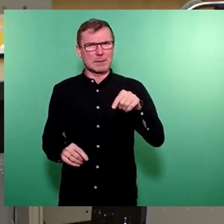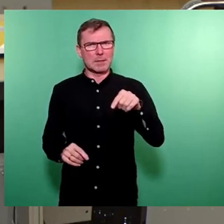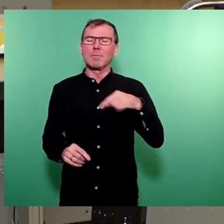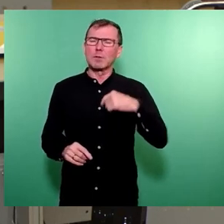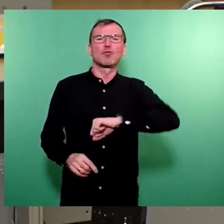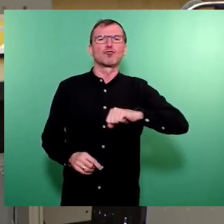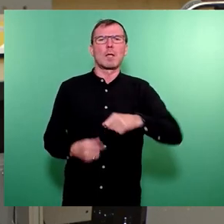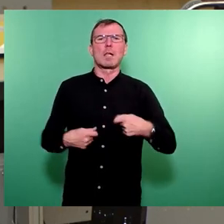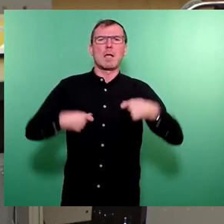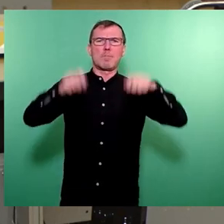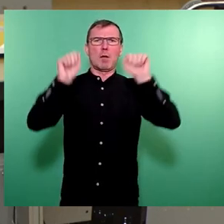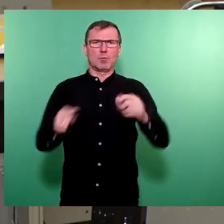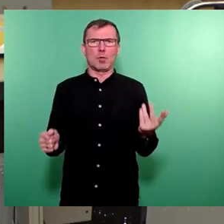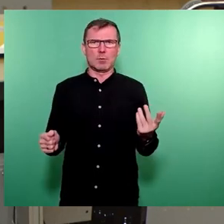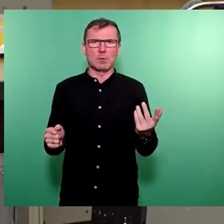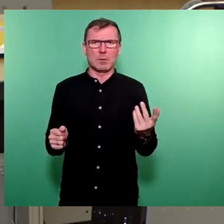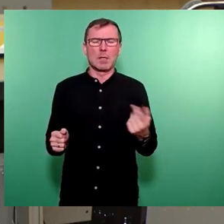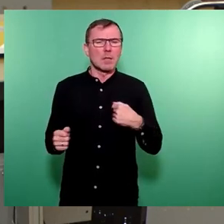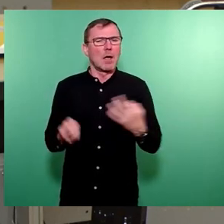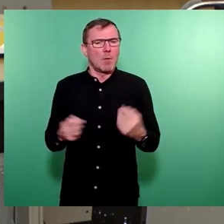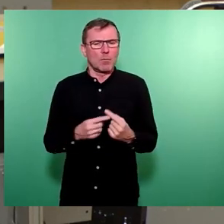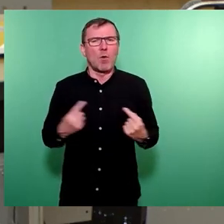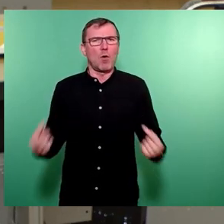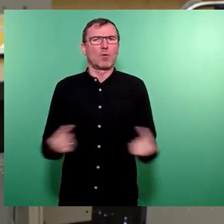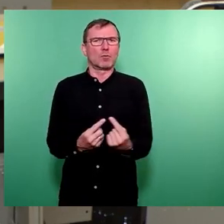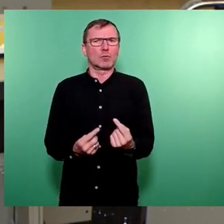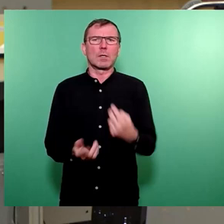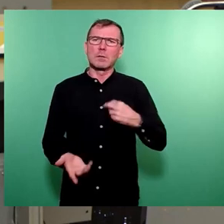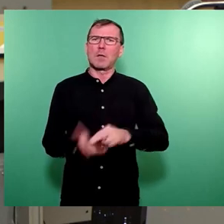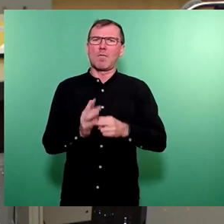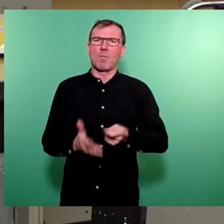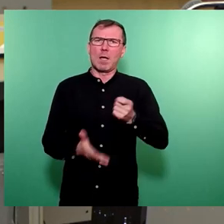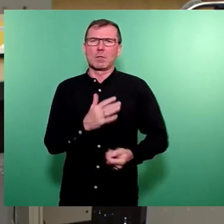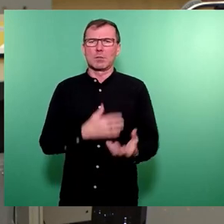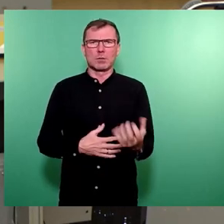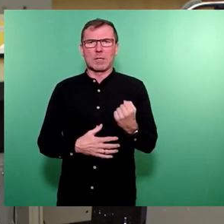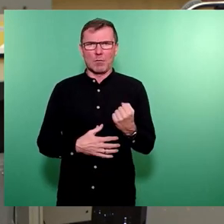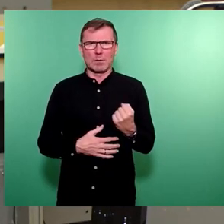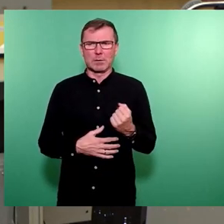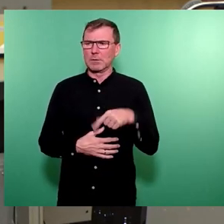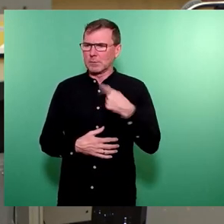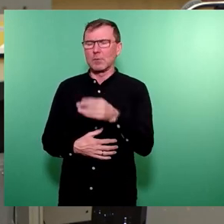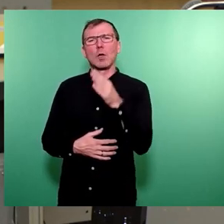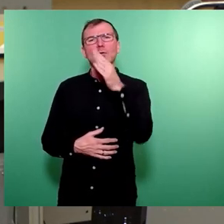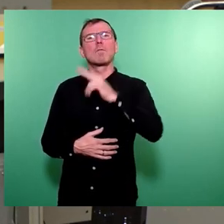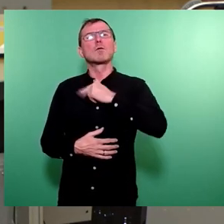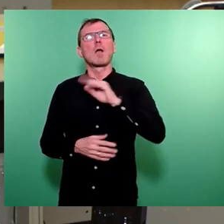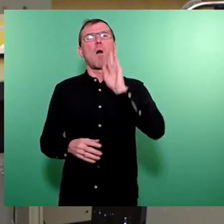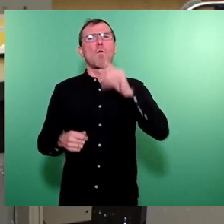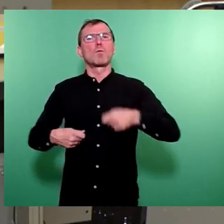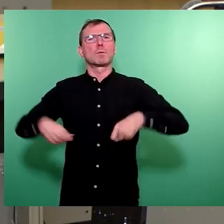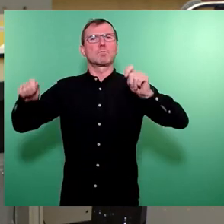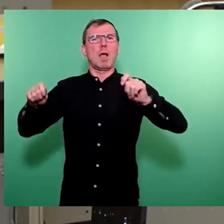weitermachen können. Und dazu gehört es, dass wir Grundstücke in dieser Stadt erwerben, mit denen wir dann zukünftig sozialen Wohnungsbau